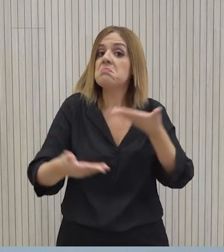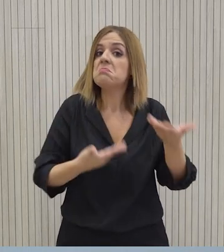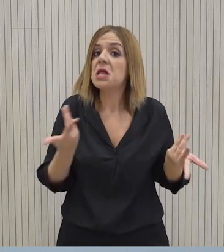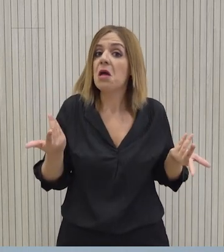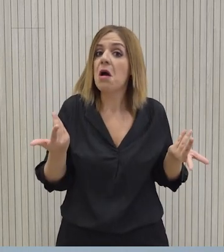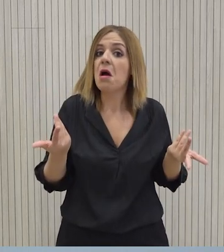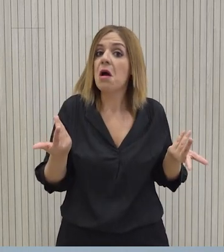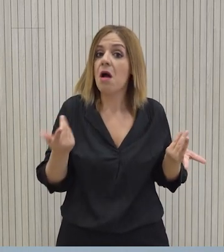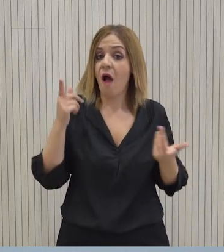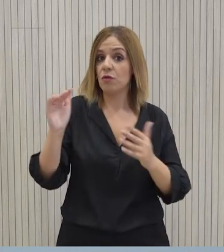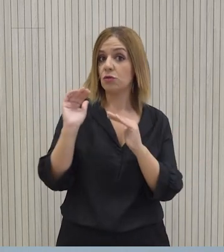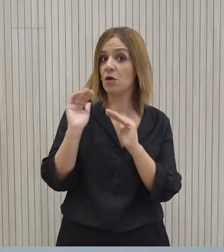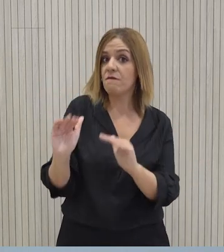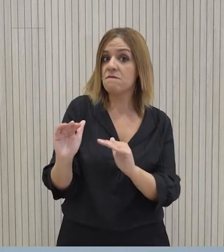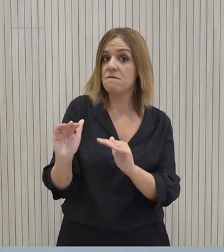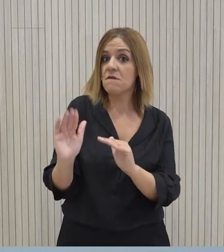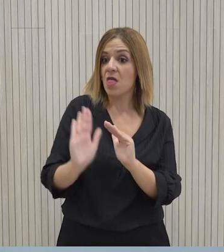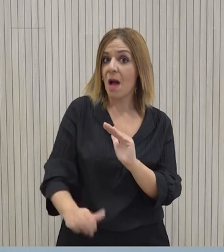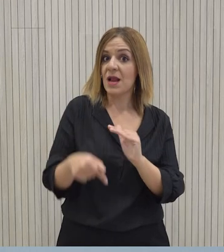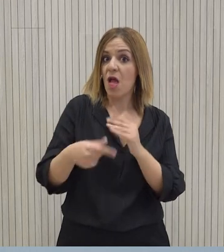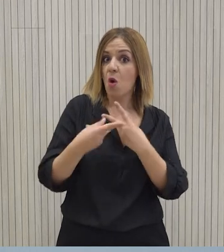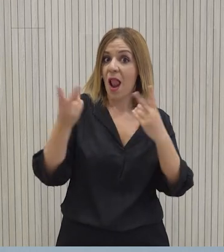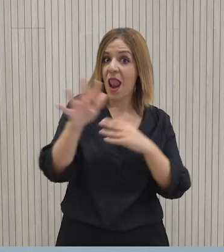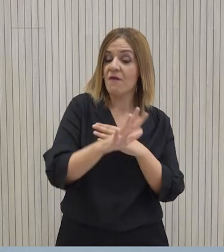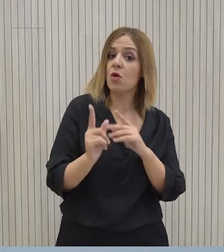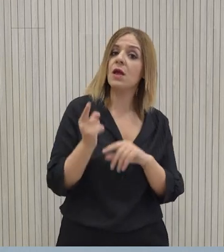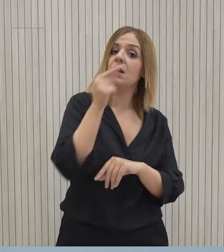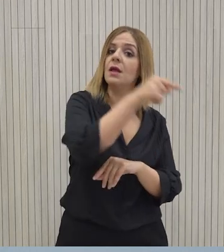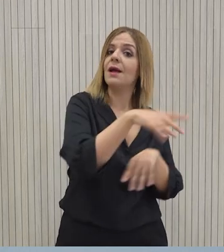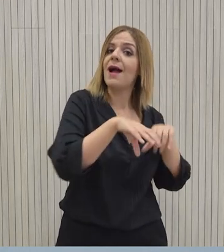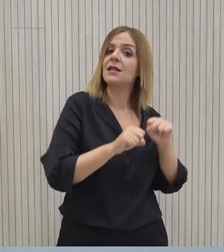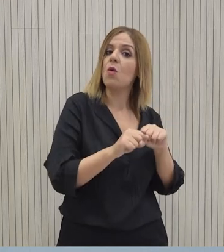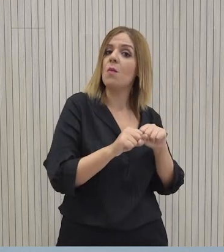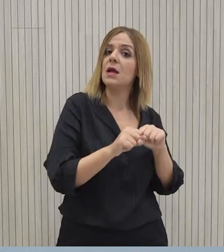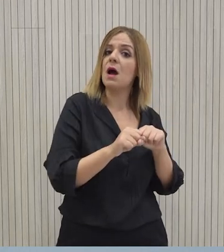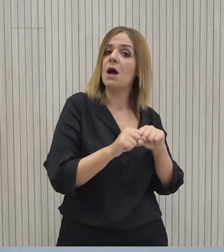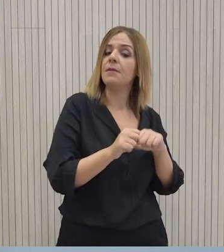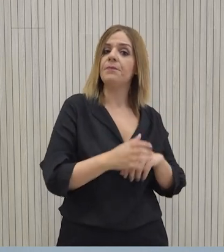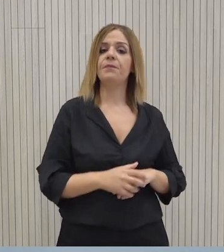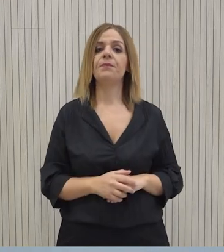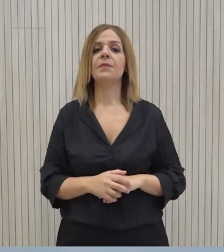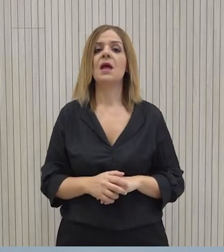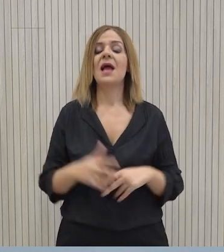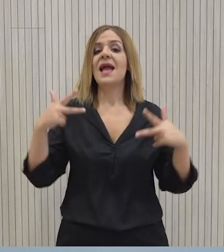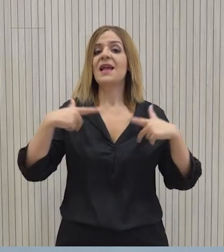σημαίνει αυτό. Θα παραμείνει στις ελέγξεις να πω καταρχάς ότι είναι